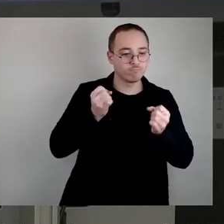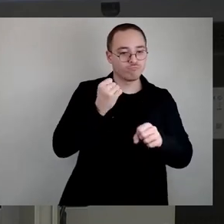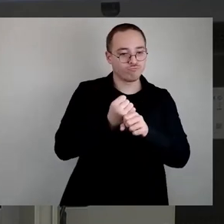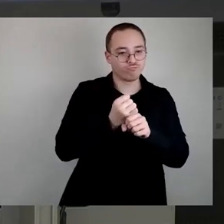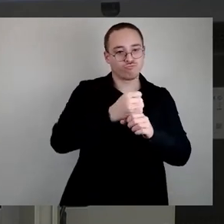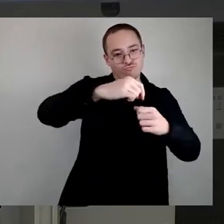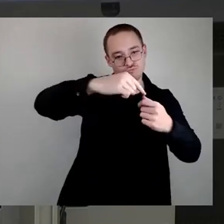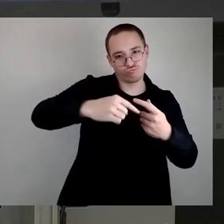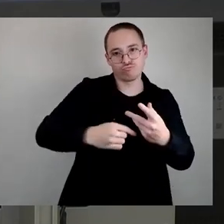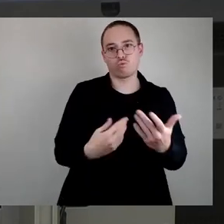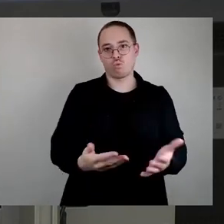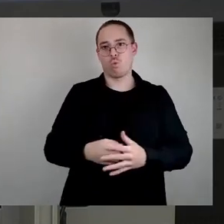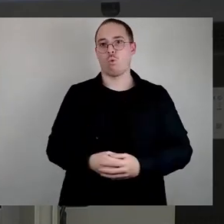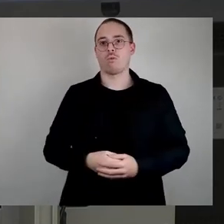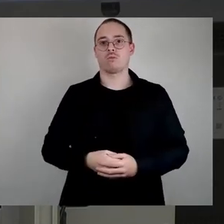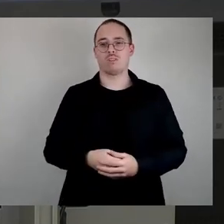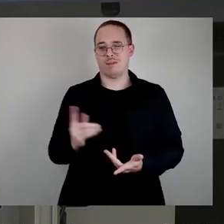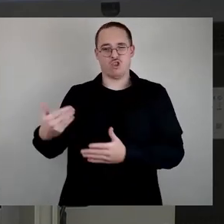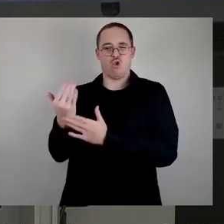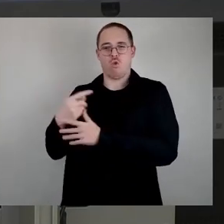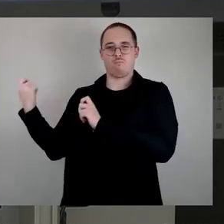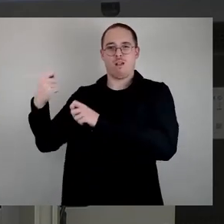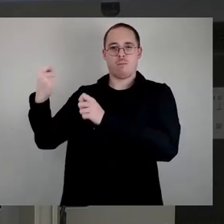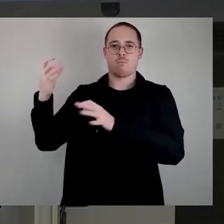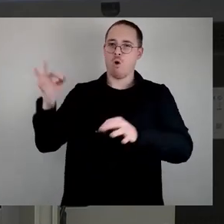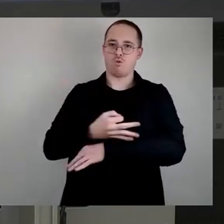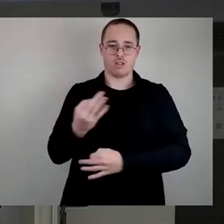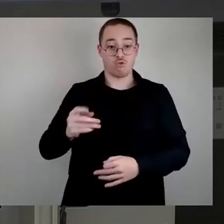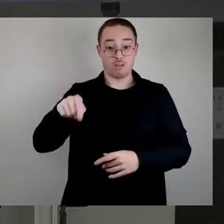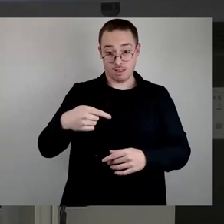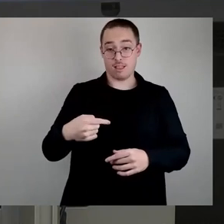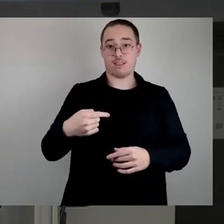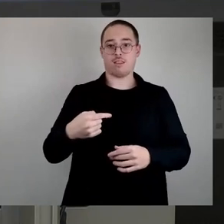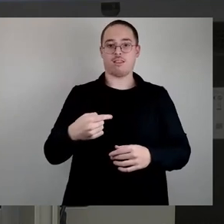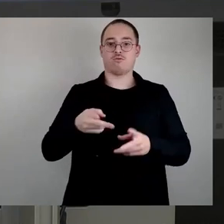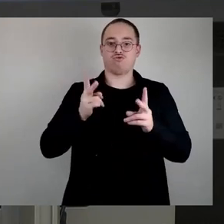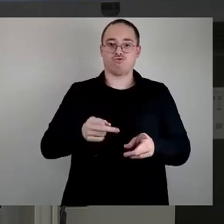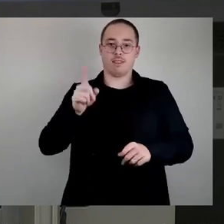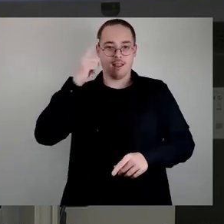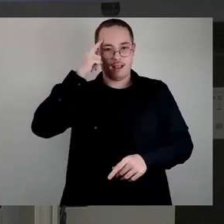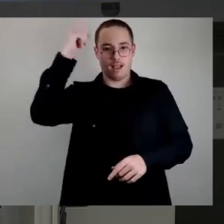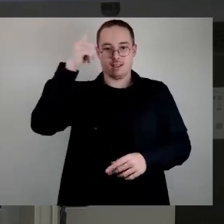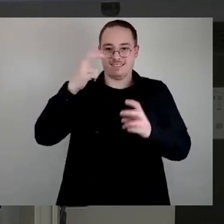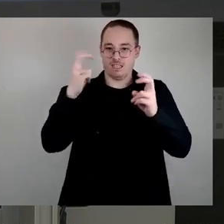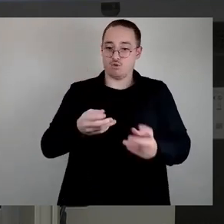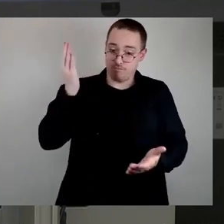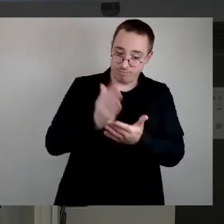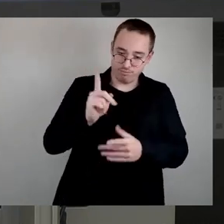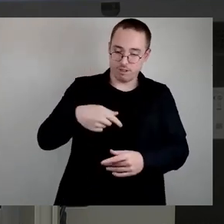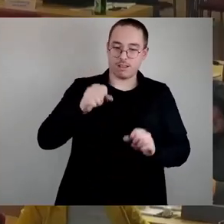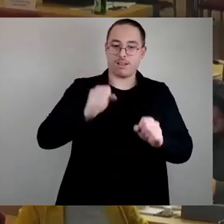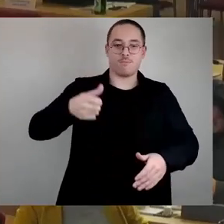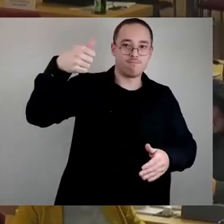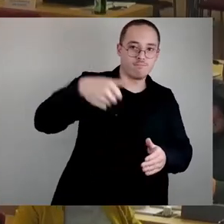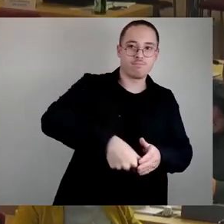dieses Stadtrates auch den Erledigungsbutton drücken können und nicht viele Sachen auch dann noch in die nächste Amtszeit verschieben. Danke.